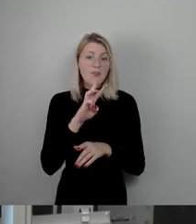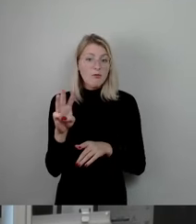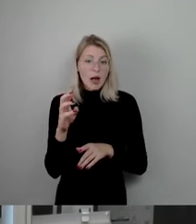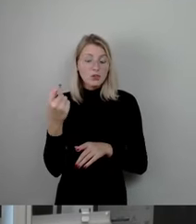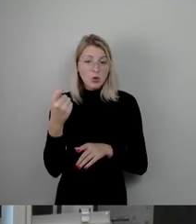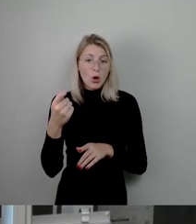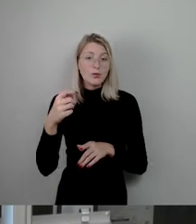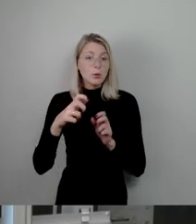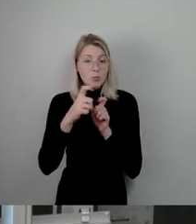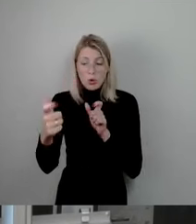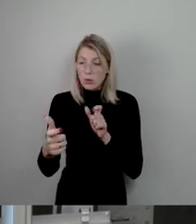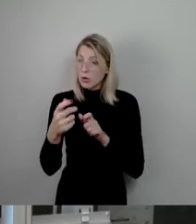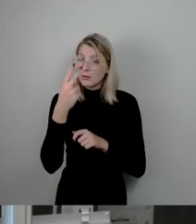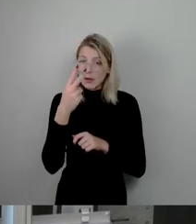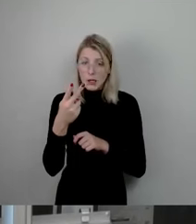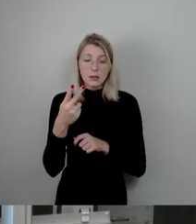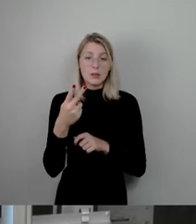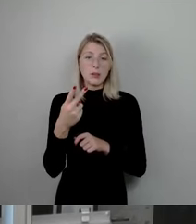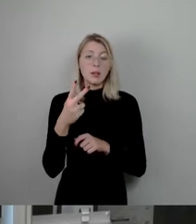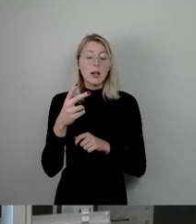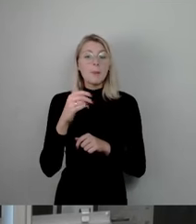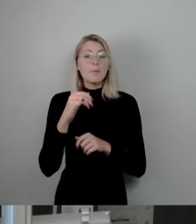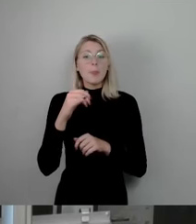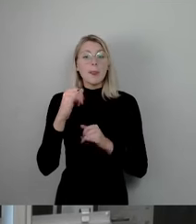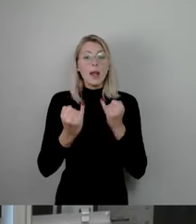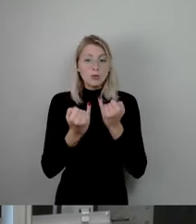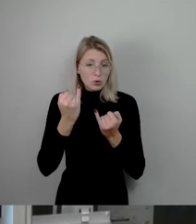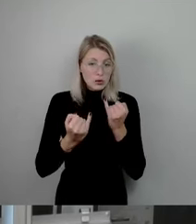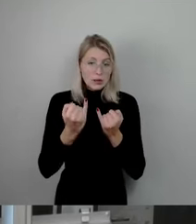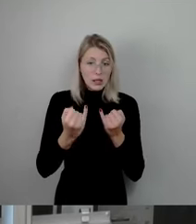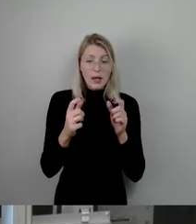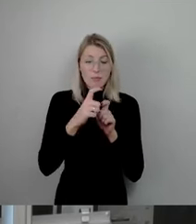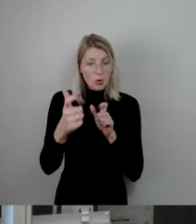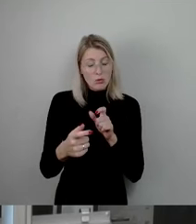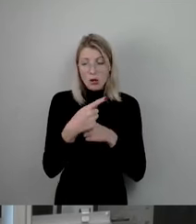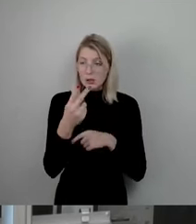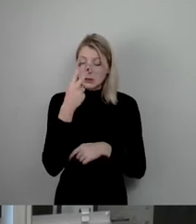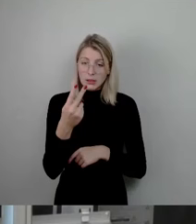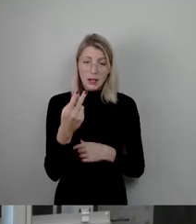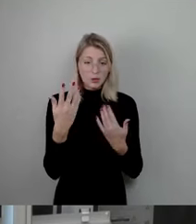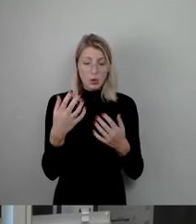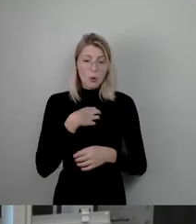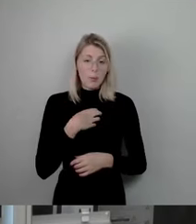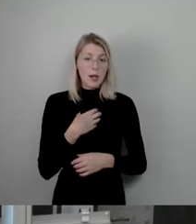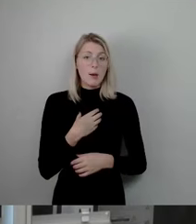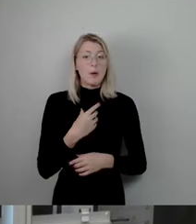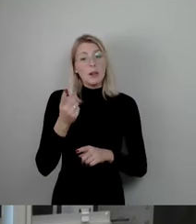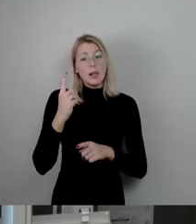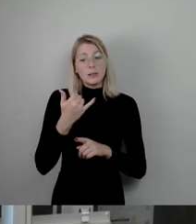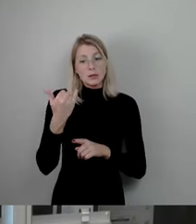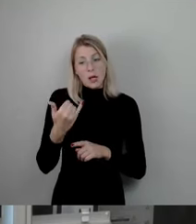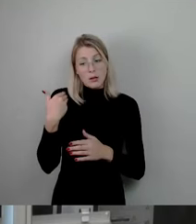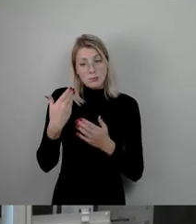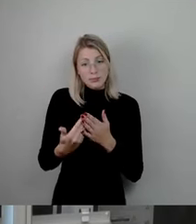an der Industriegelände-Brücke. Wir haben in den letzten Jahren zu wenig Geld beim Straßen- und Tiefbauamt in